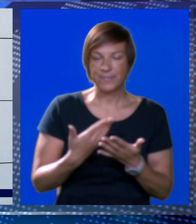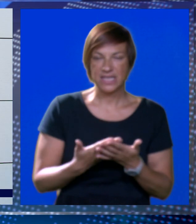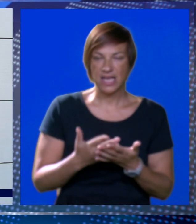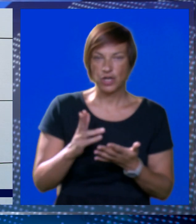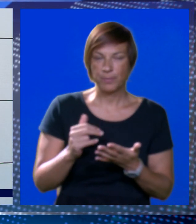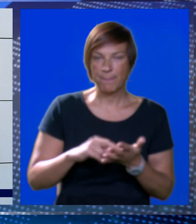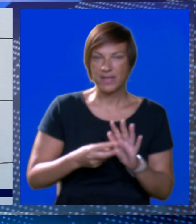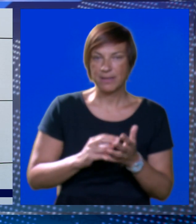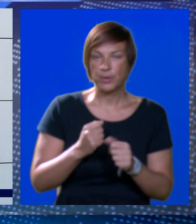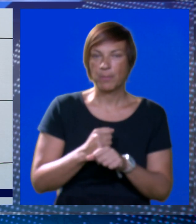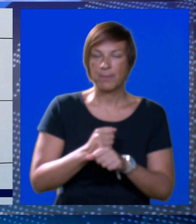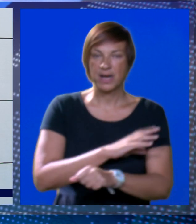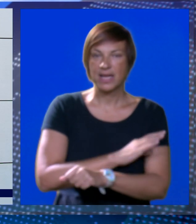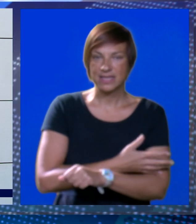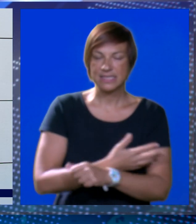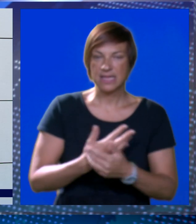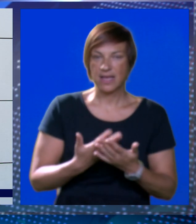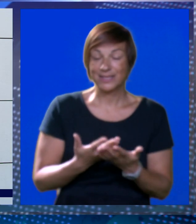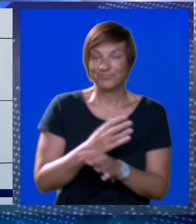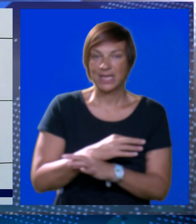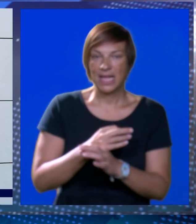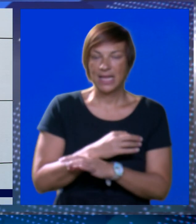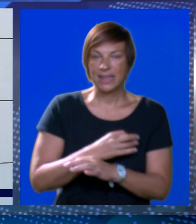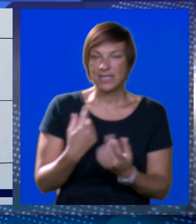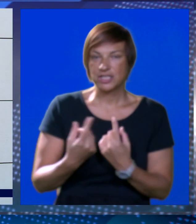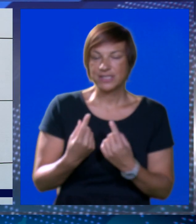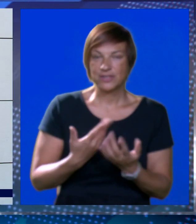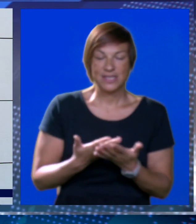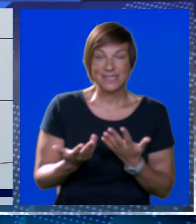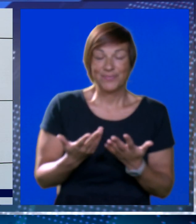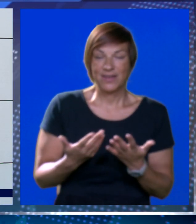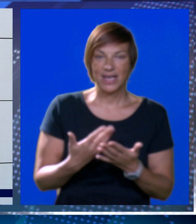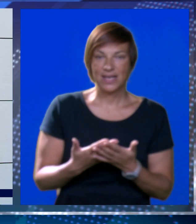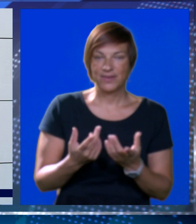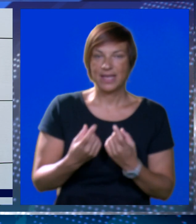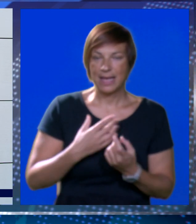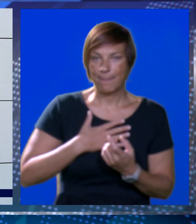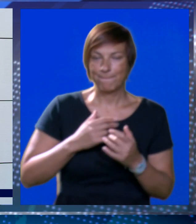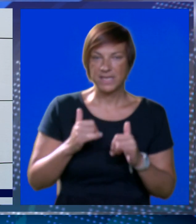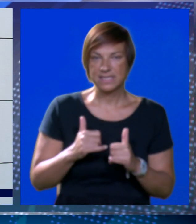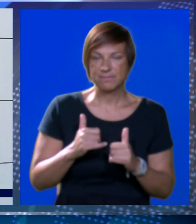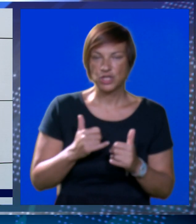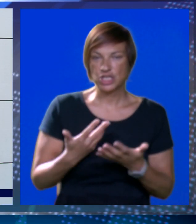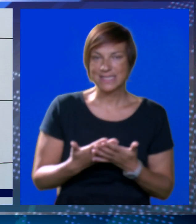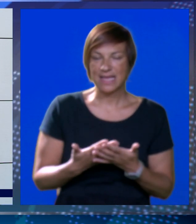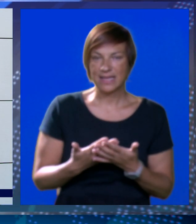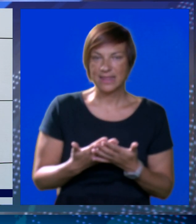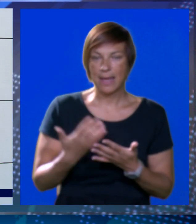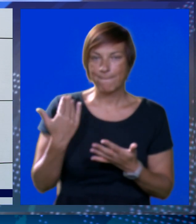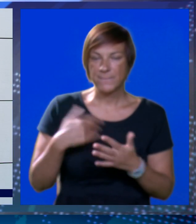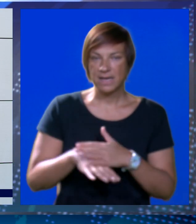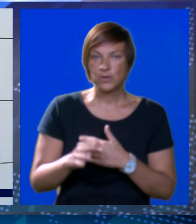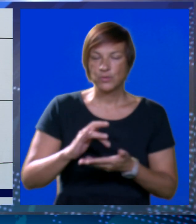danom imate problem radne snage, gdje je, nažalost, situacija je takva kako je, ali evo, mi smo do sada nekako